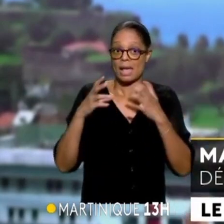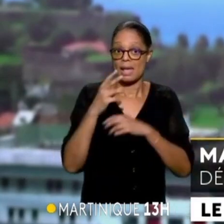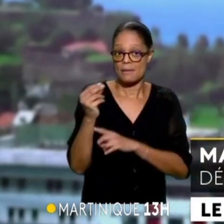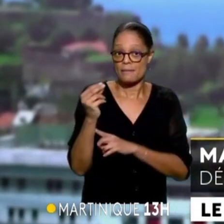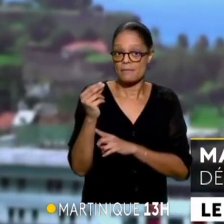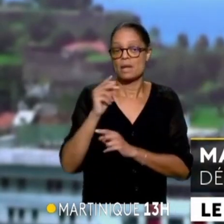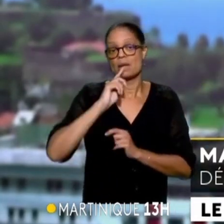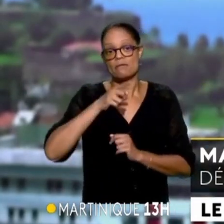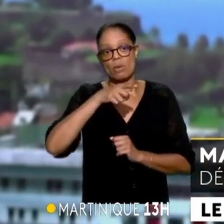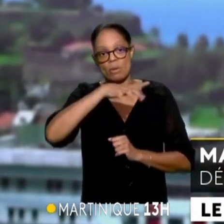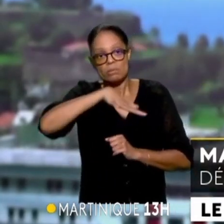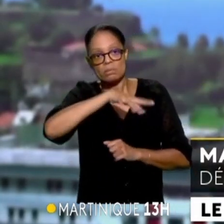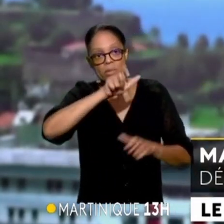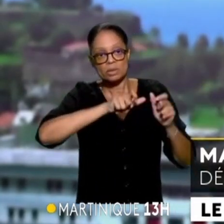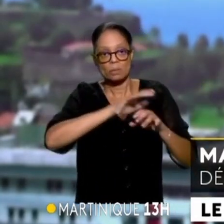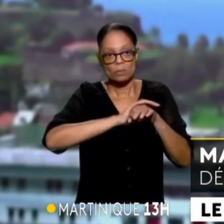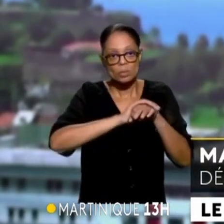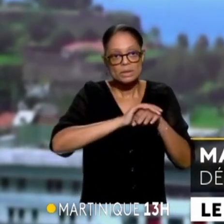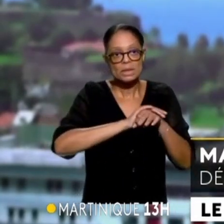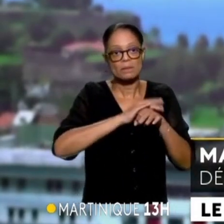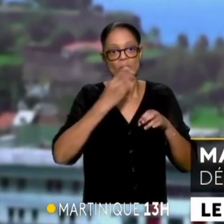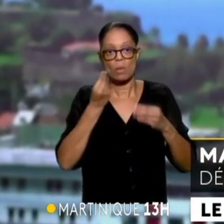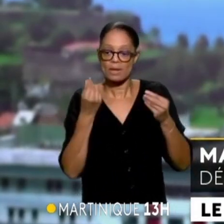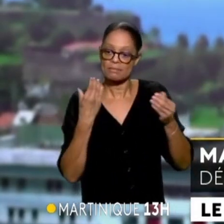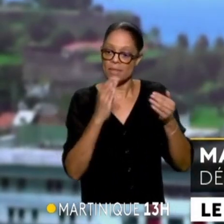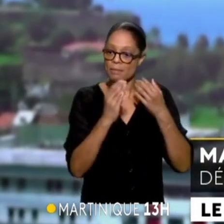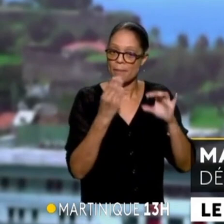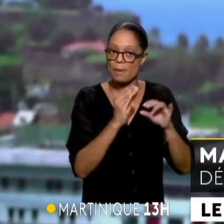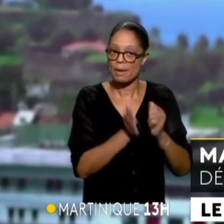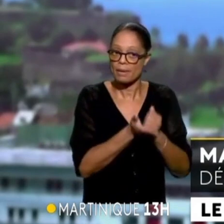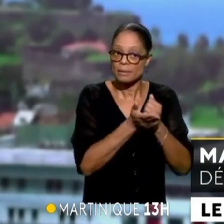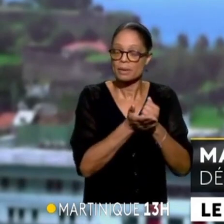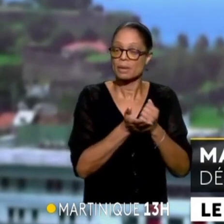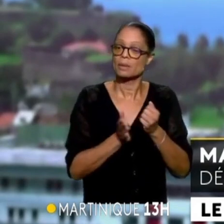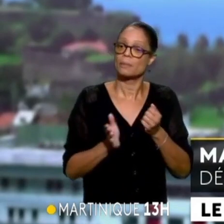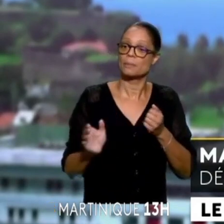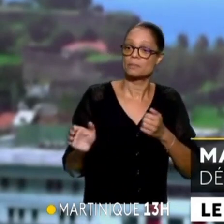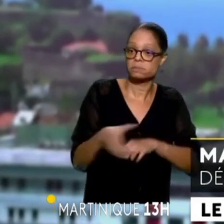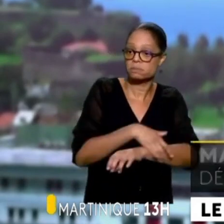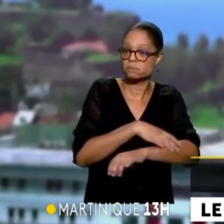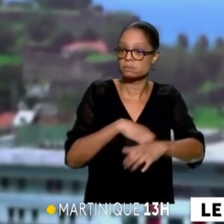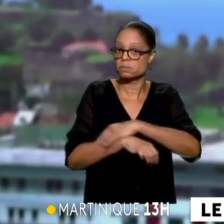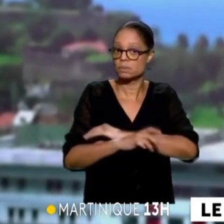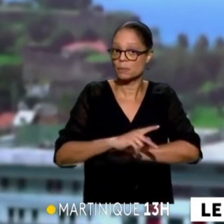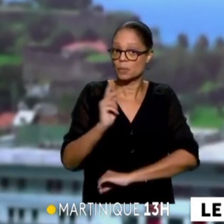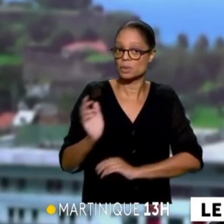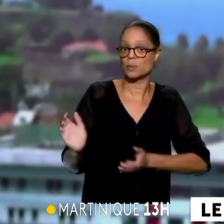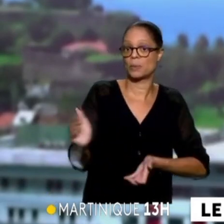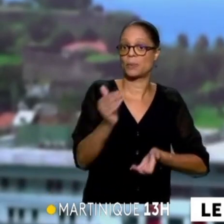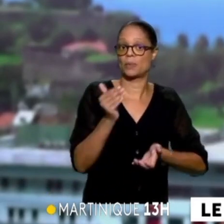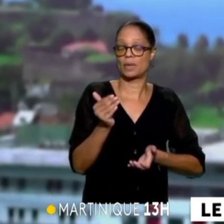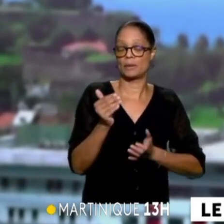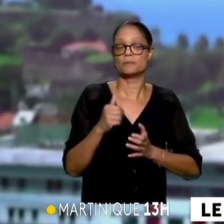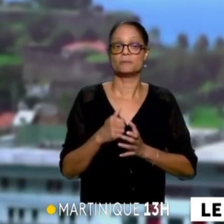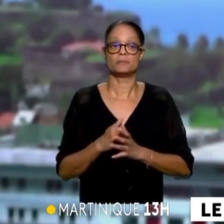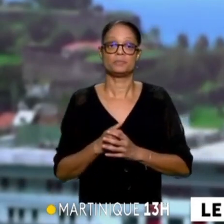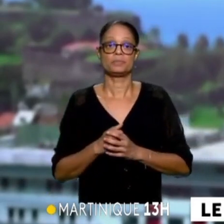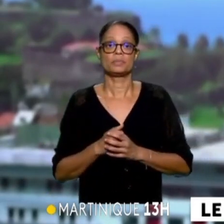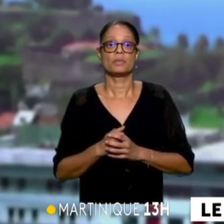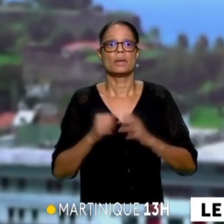davantage de volonté politique, davantage de moyens financiers pour prendre ces problématiques à bras-le-corps, faire en sorte qu'on puisse